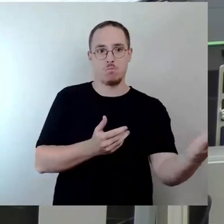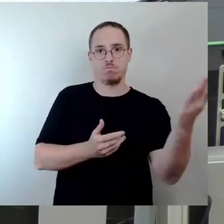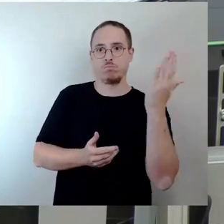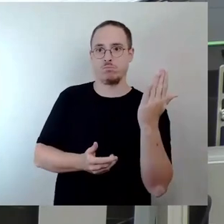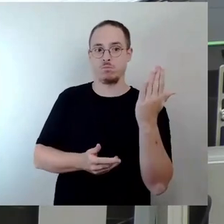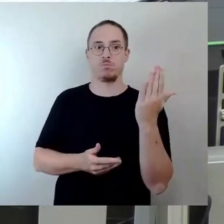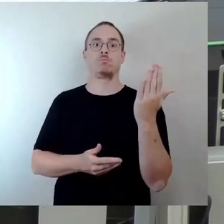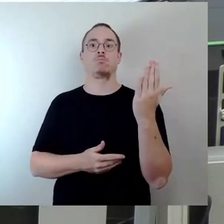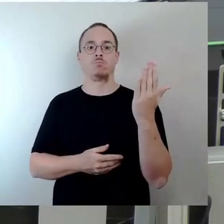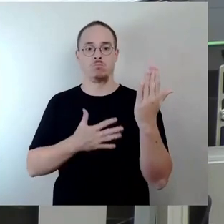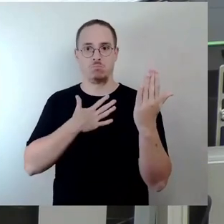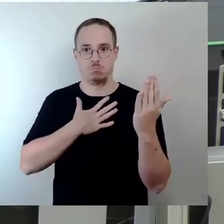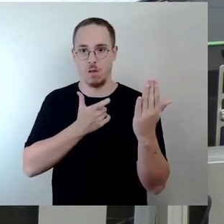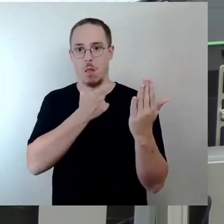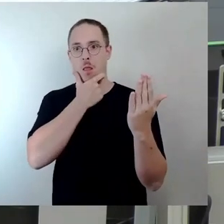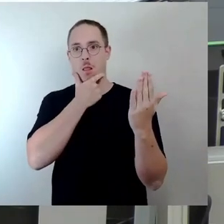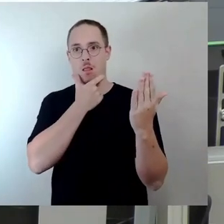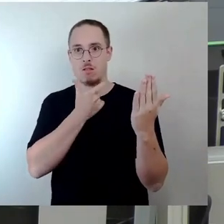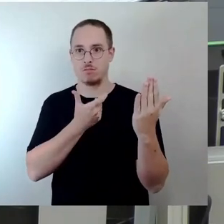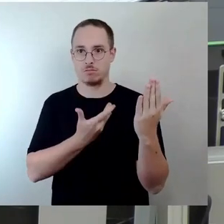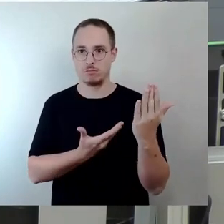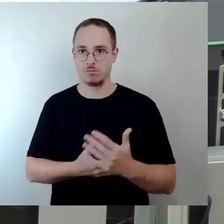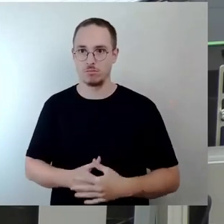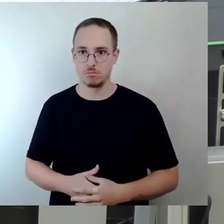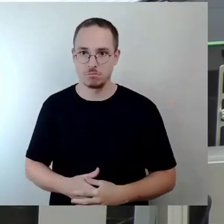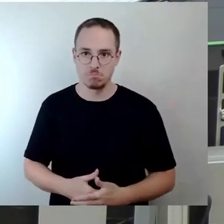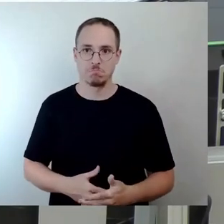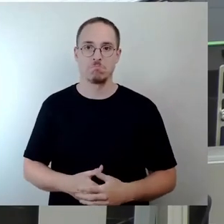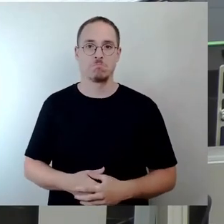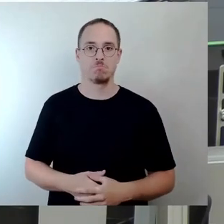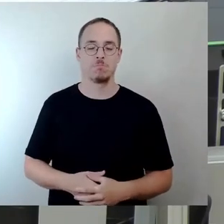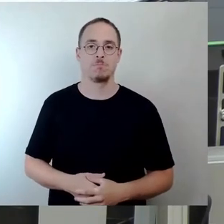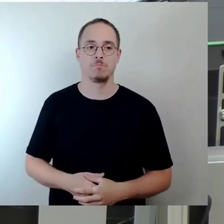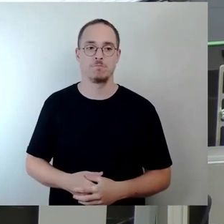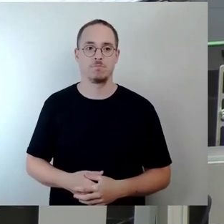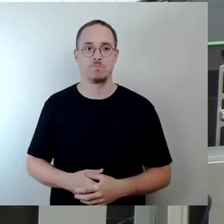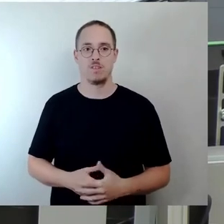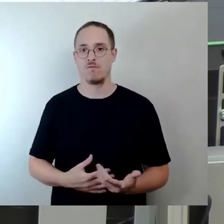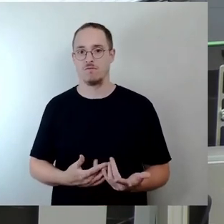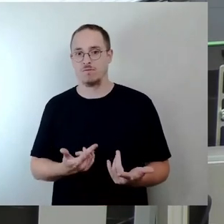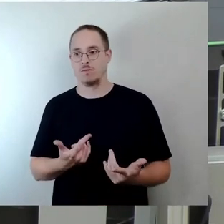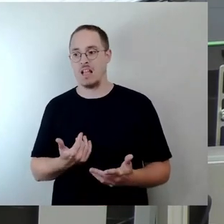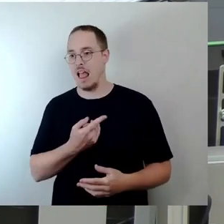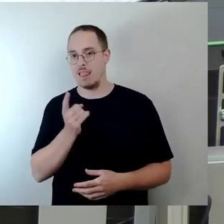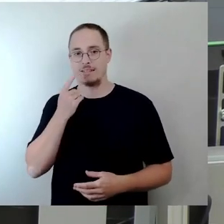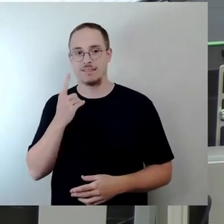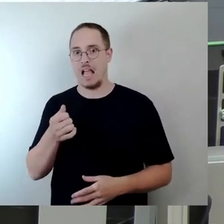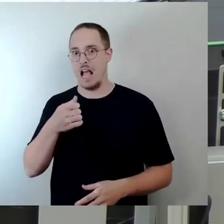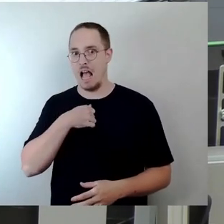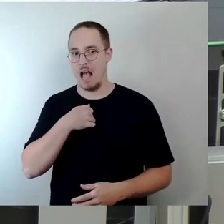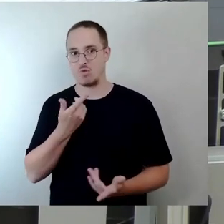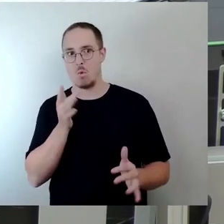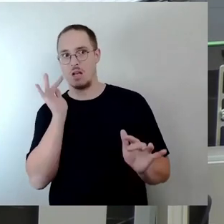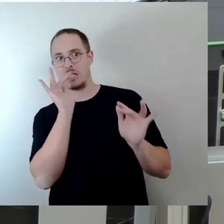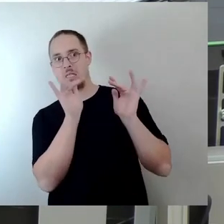Es war ja klar, dass niemand das kritisieren, dass niemand das sich trauen wird, dass die Semperoper den Spielbetrieb einstellt.